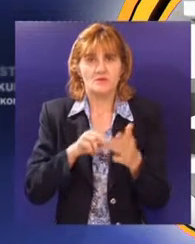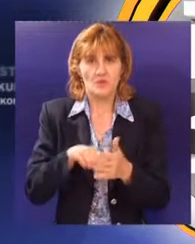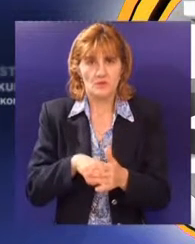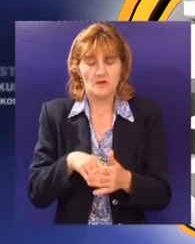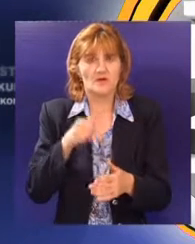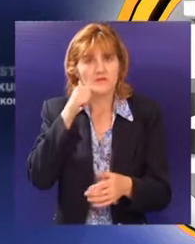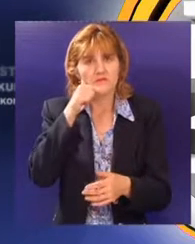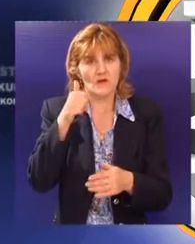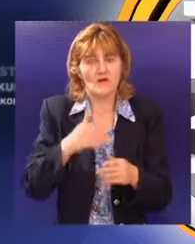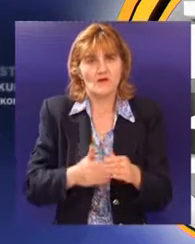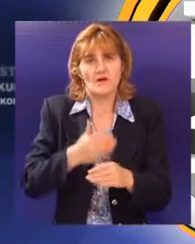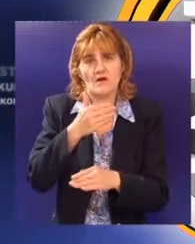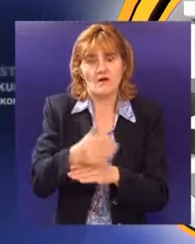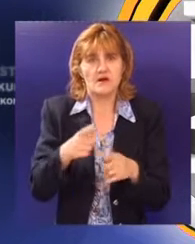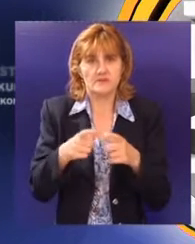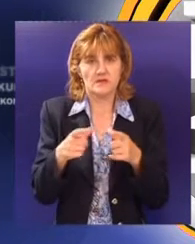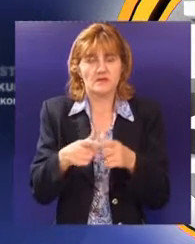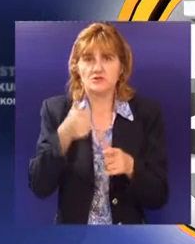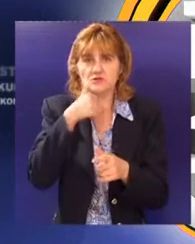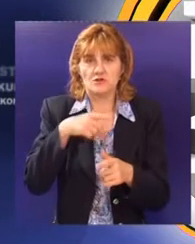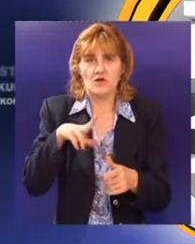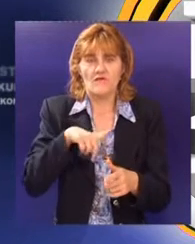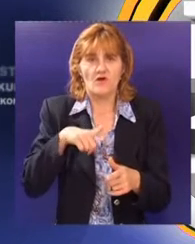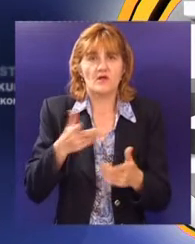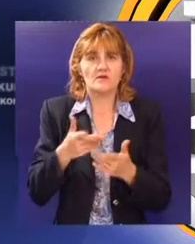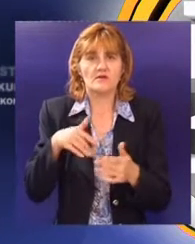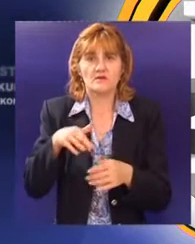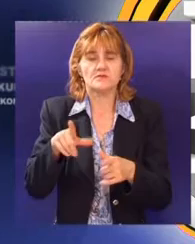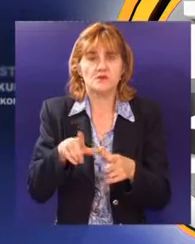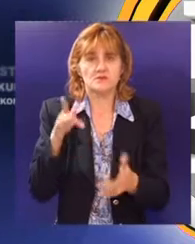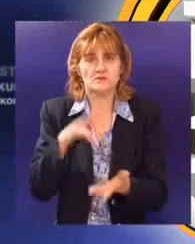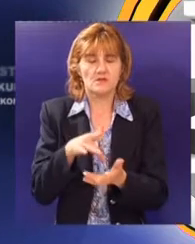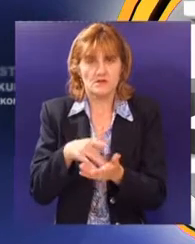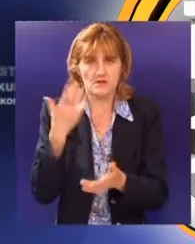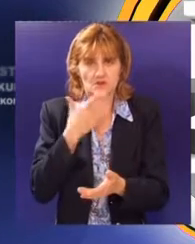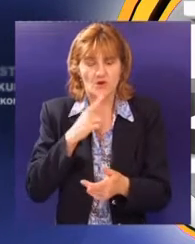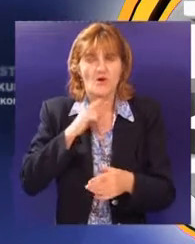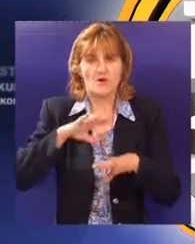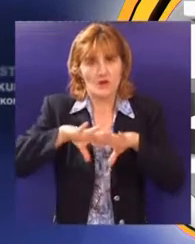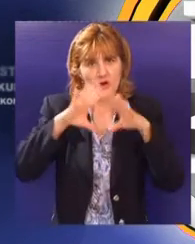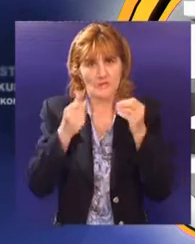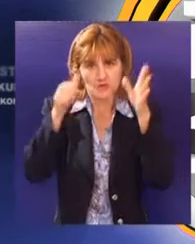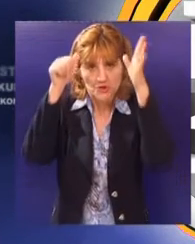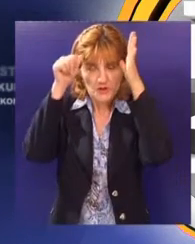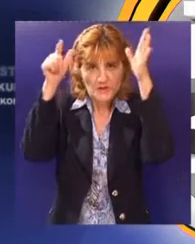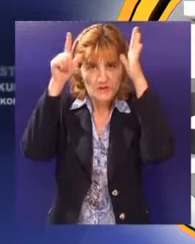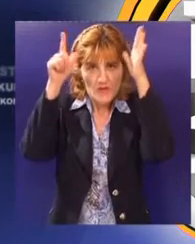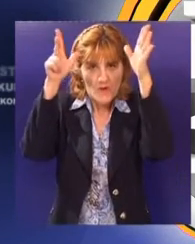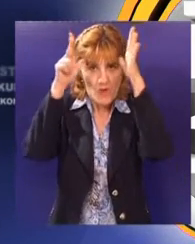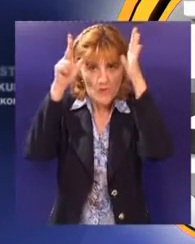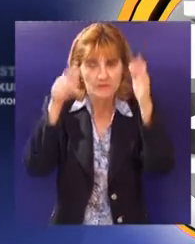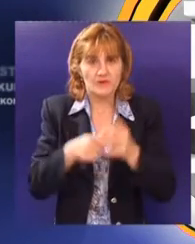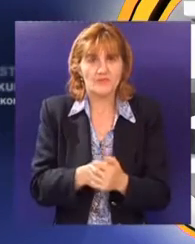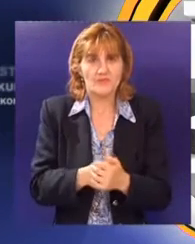kasnije počinje popunjavanje i predaja liste želja. Po eni sa ispita sabirat će se sa opštim uspehom učenika u šestom, sedmom i osmom